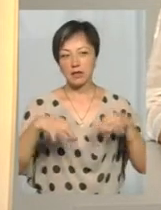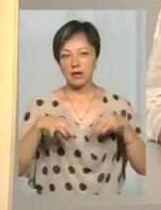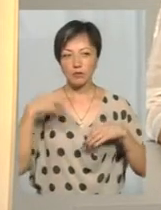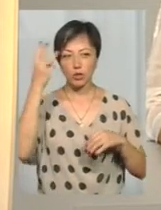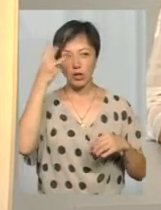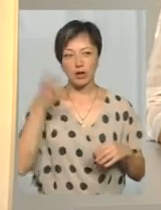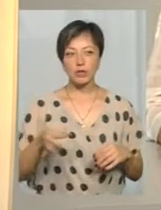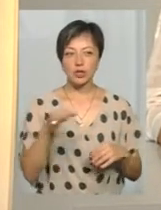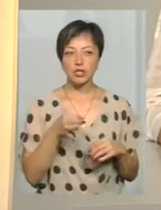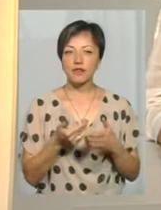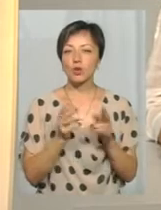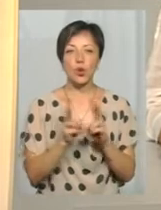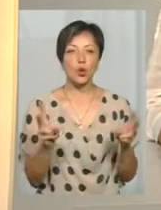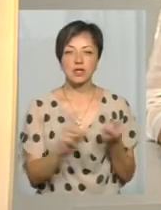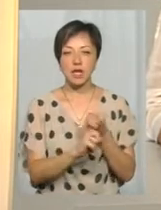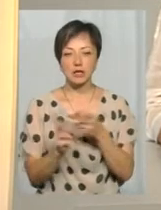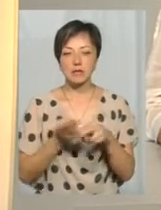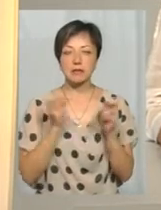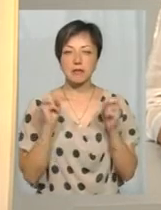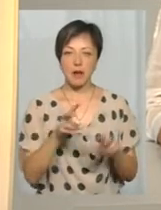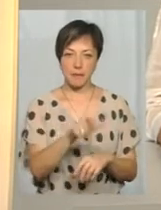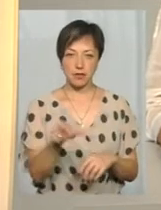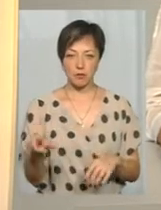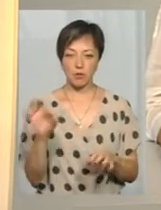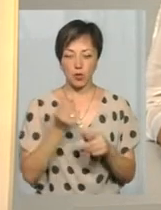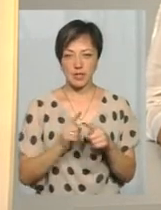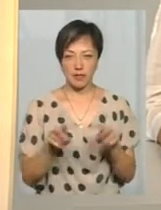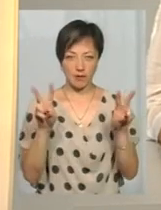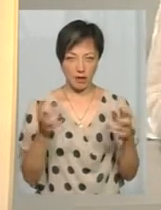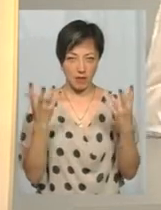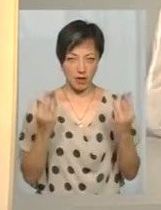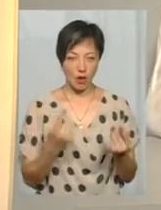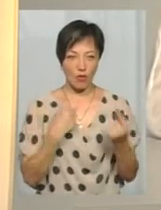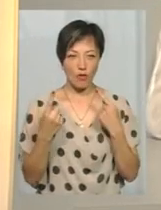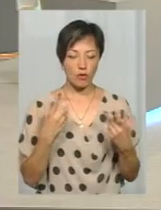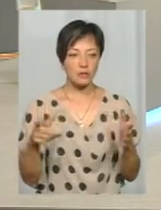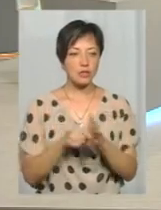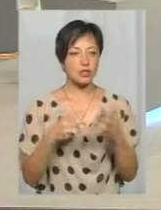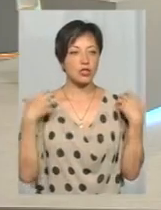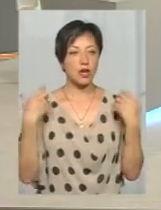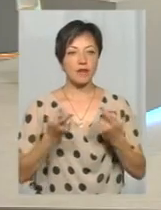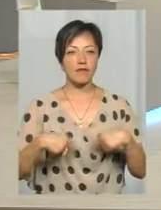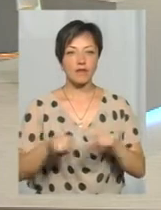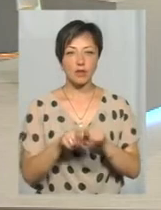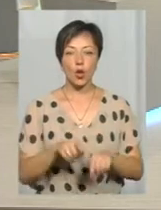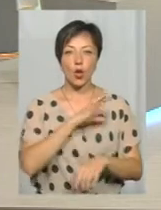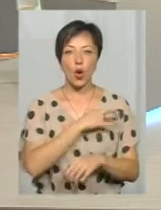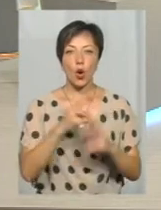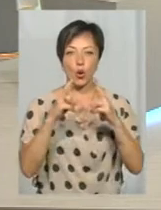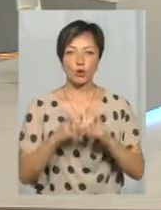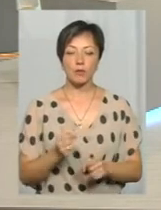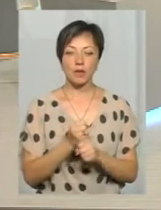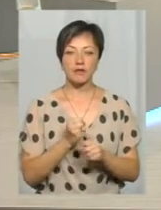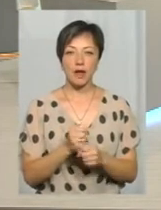Хмельниччині? І від кого залежить безпека пасажирів? Про це нині у темі дня говоримо із начальником відділу розшуку та опрацювання